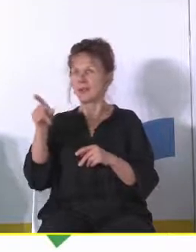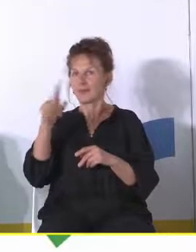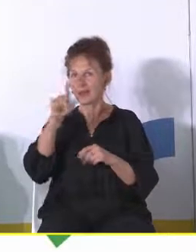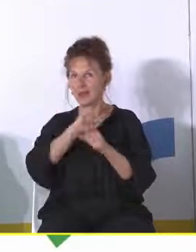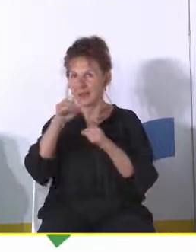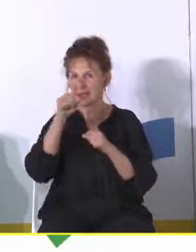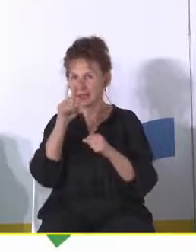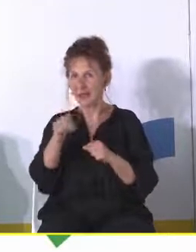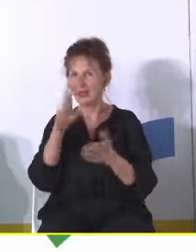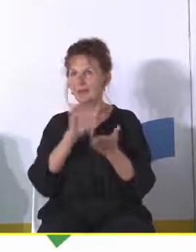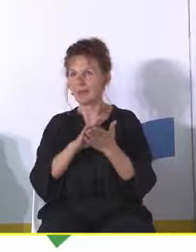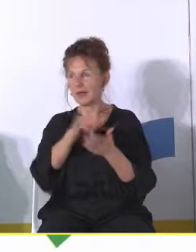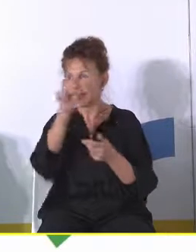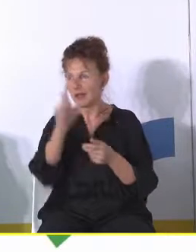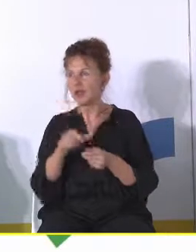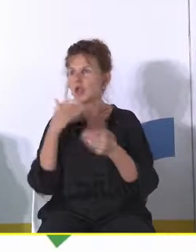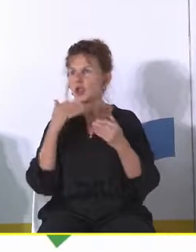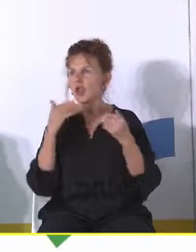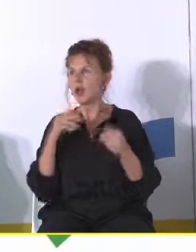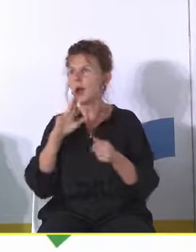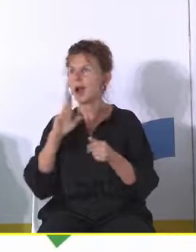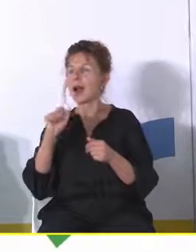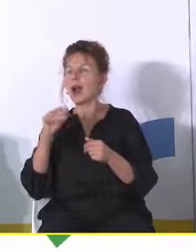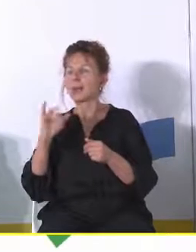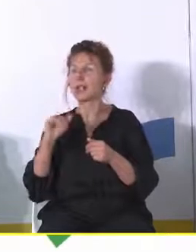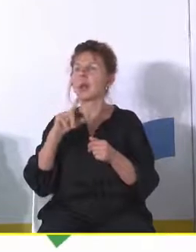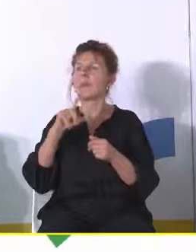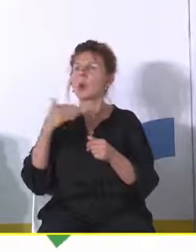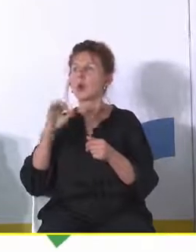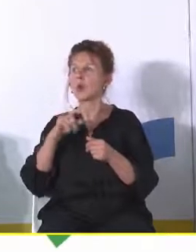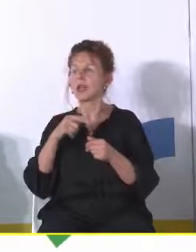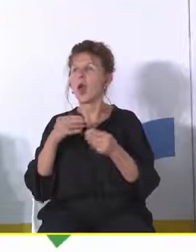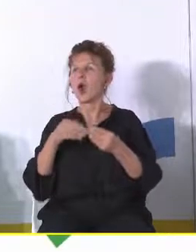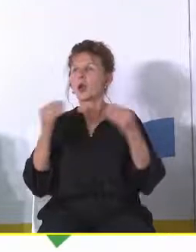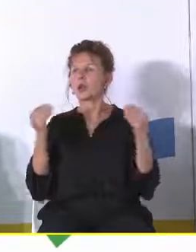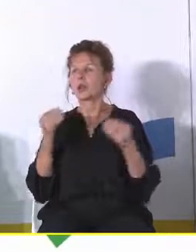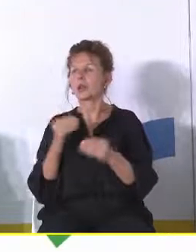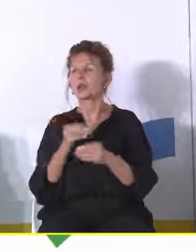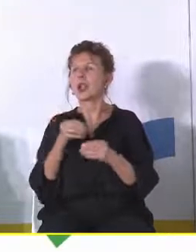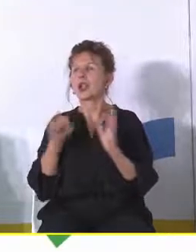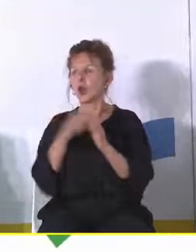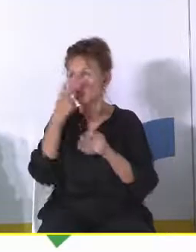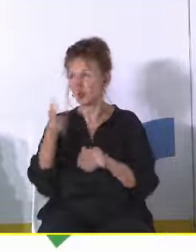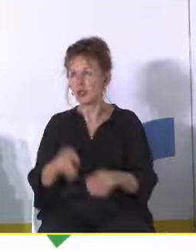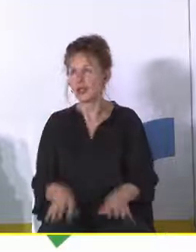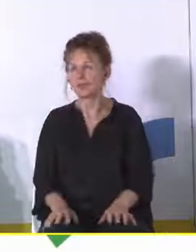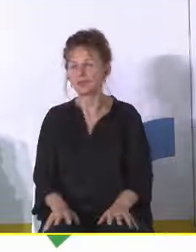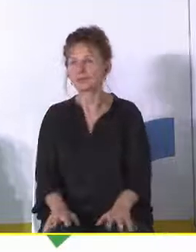siedzi również duże brawa dla niej dziękujemy też Panu Kamilowi Mrozowi Instytutowi Rozwoju Miast i Regionów do zobaczenia